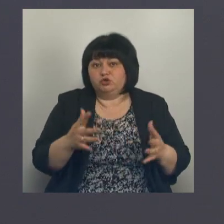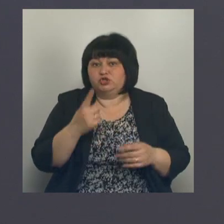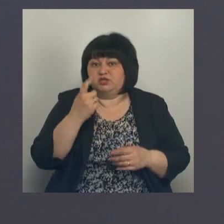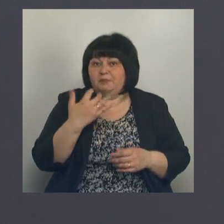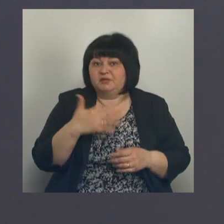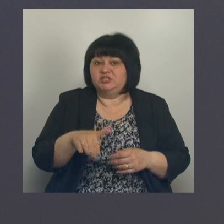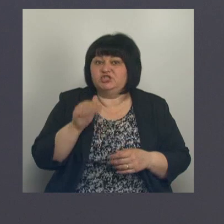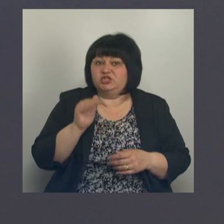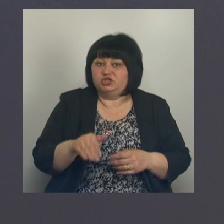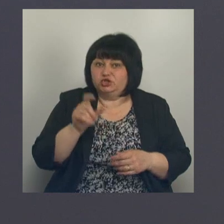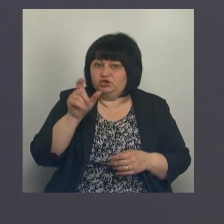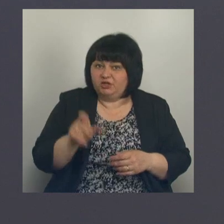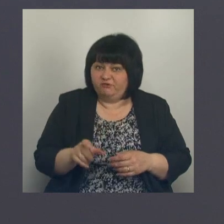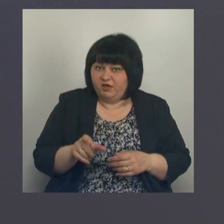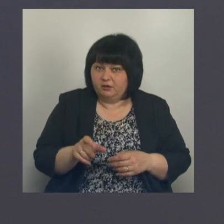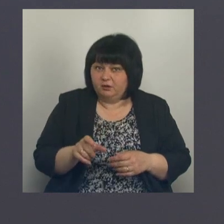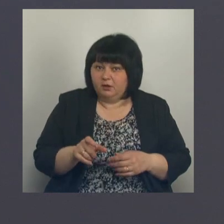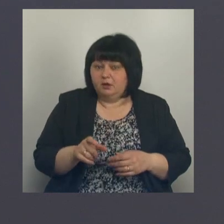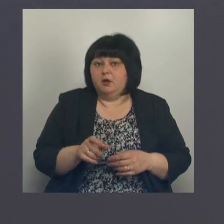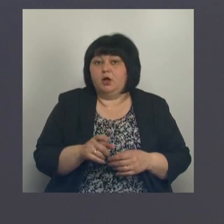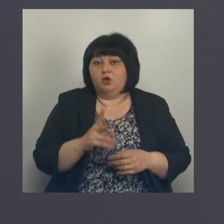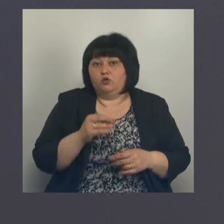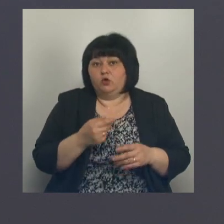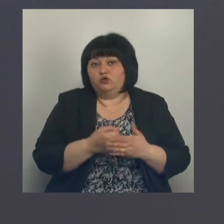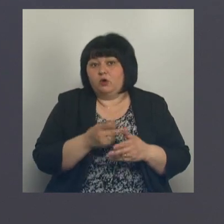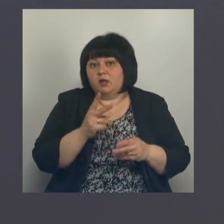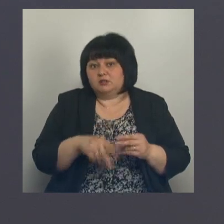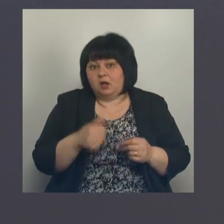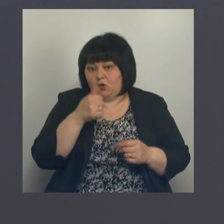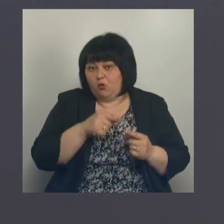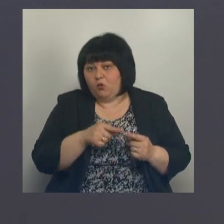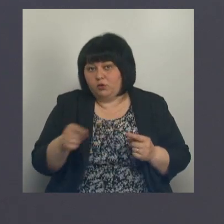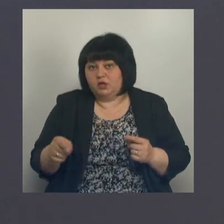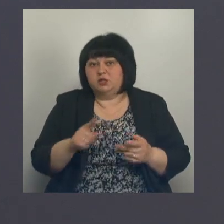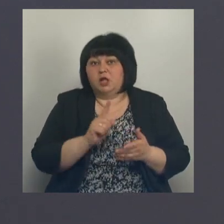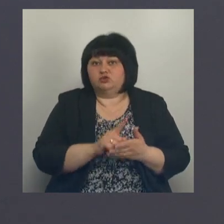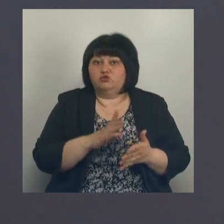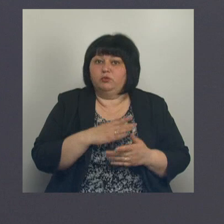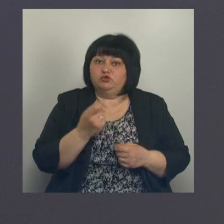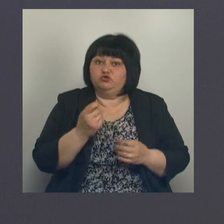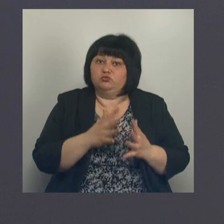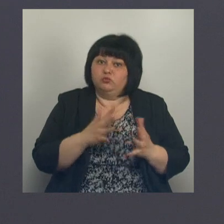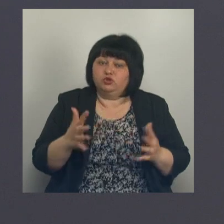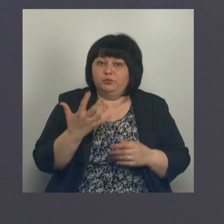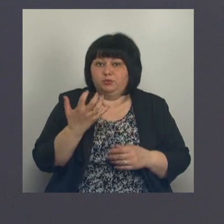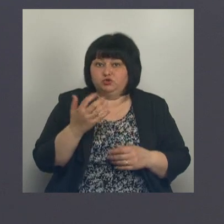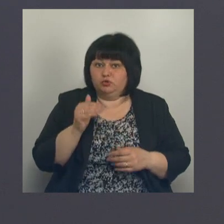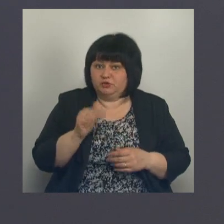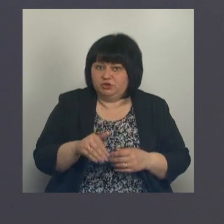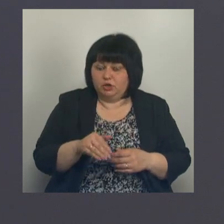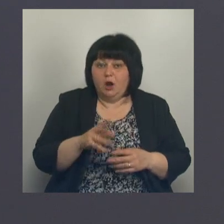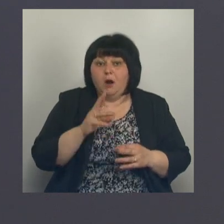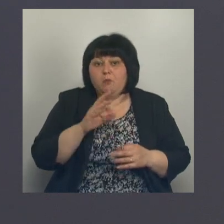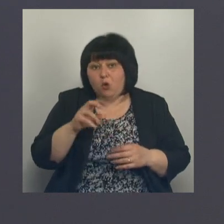тысяч человек диспансеризацию. Но и до конца года это значение должно быть чуть больше 500 тысяч. По Российской